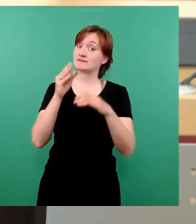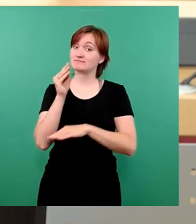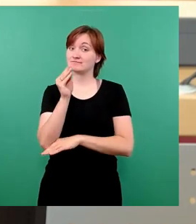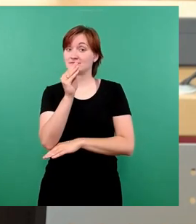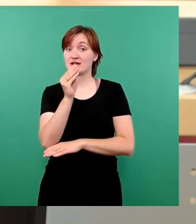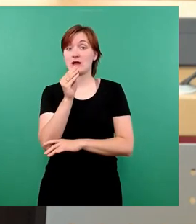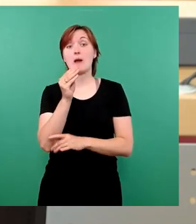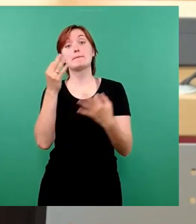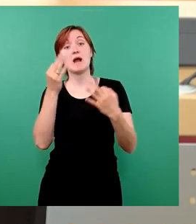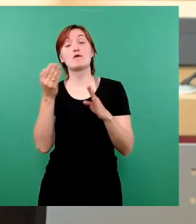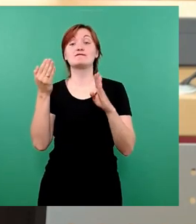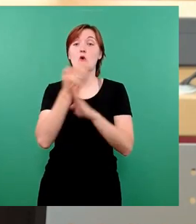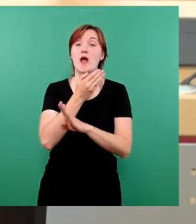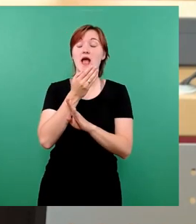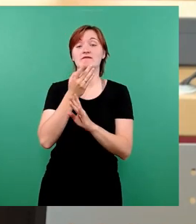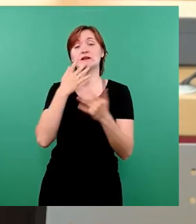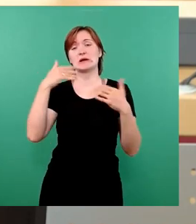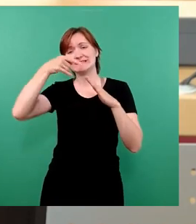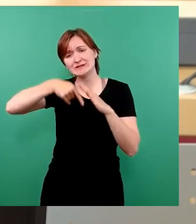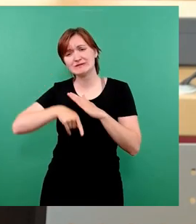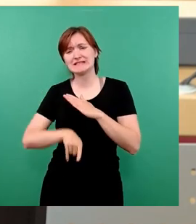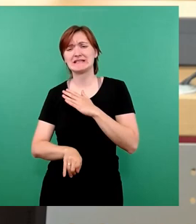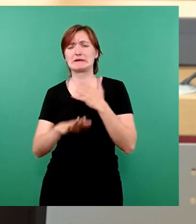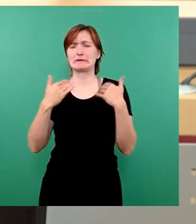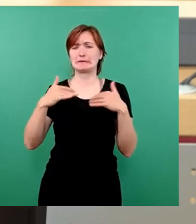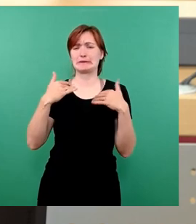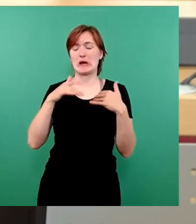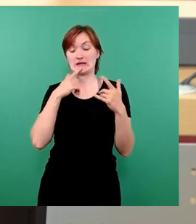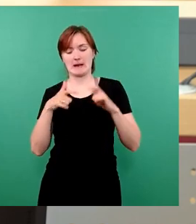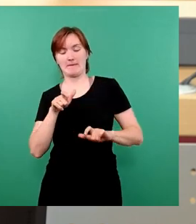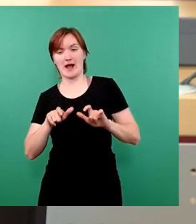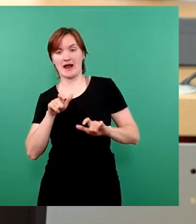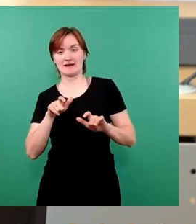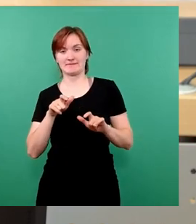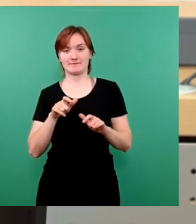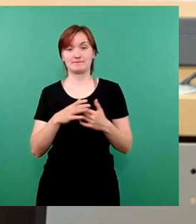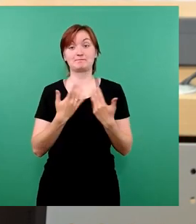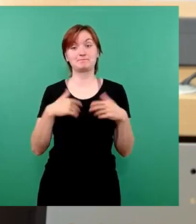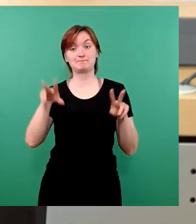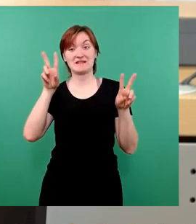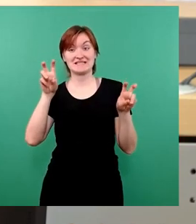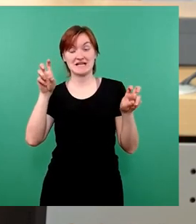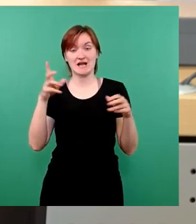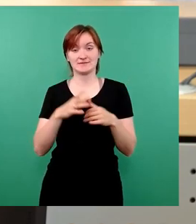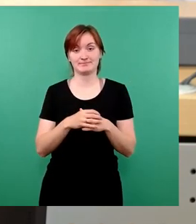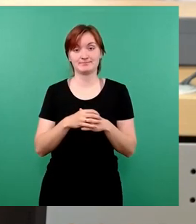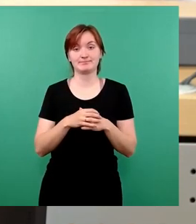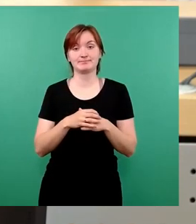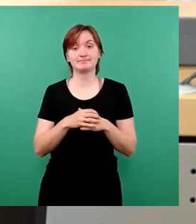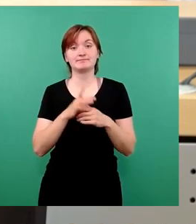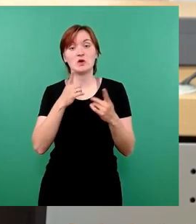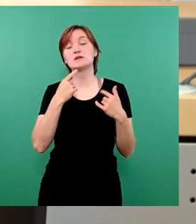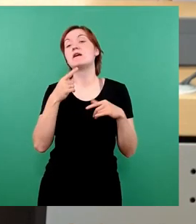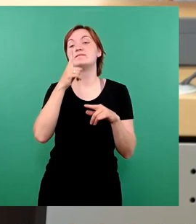kennenzulernen, um ihn zu meiden. Machiavelli hat das gesagt. Und ersetzt man das Wort